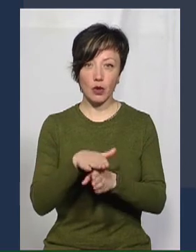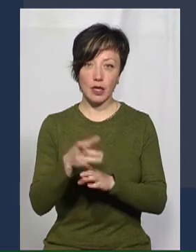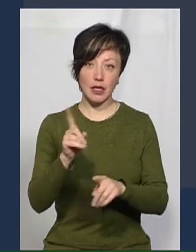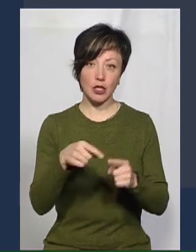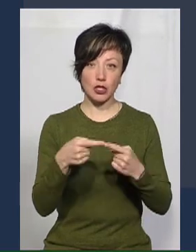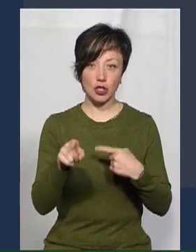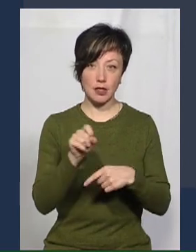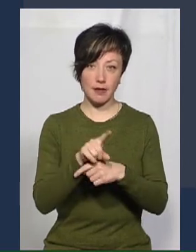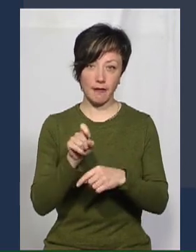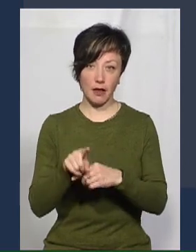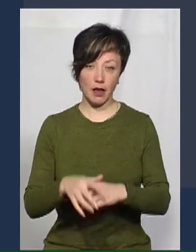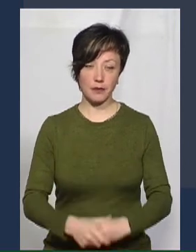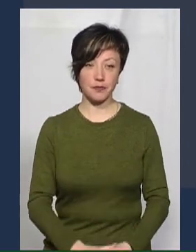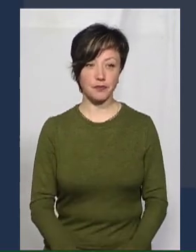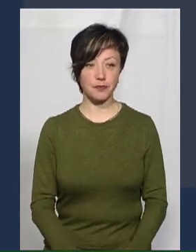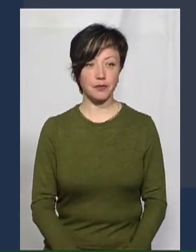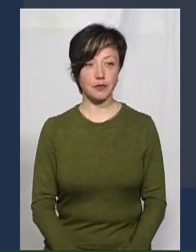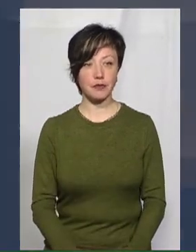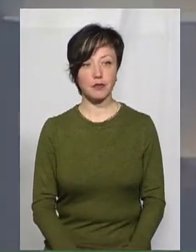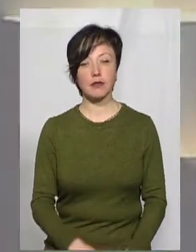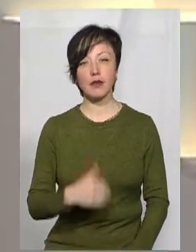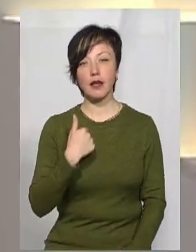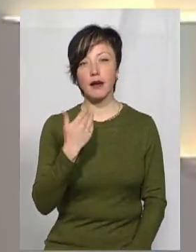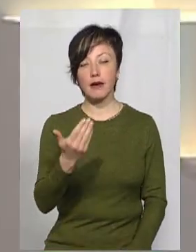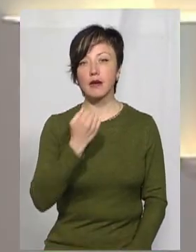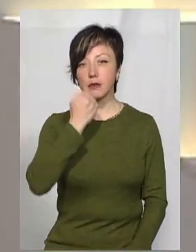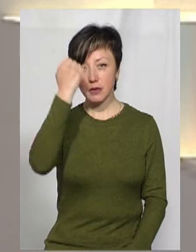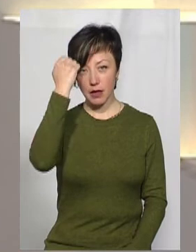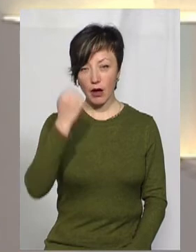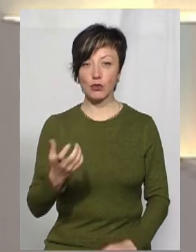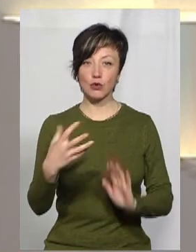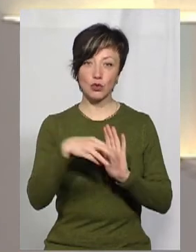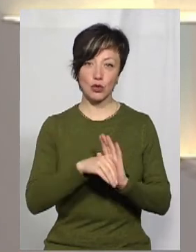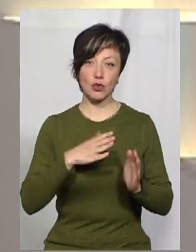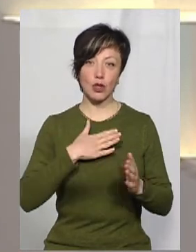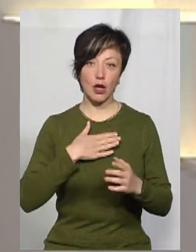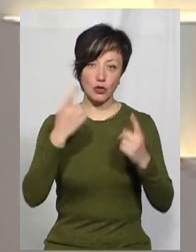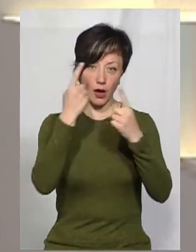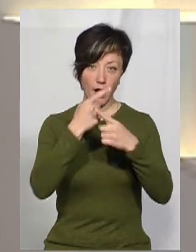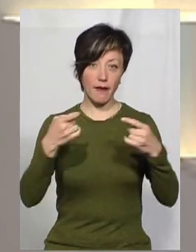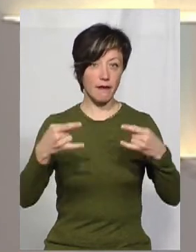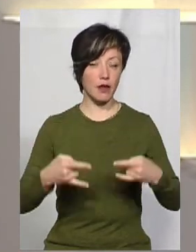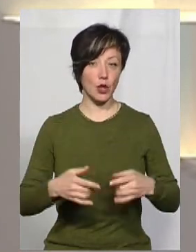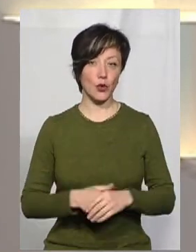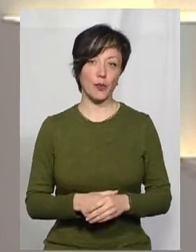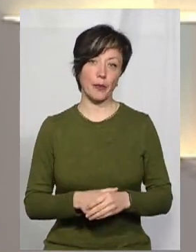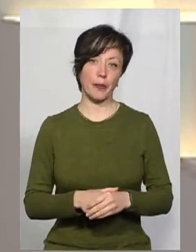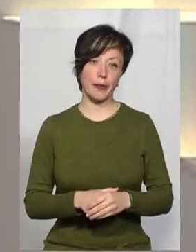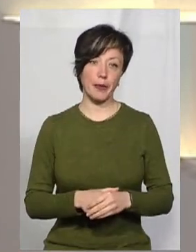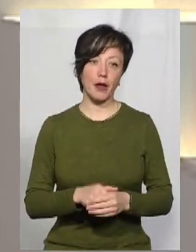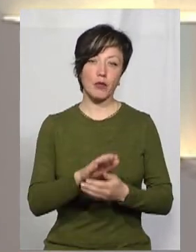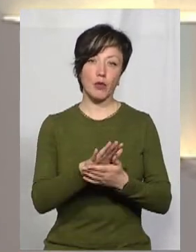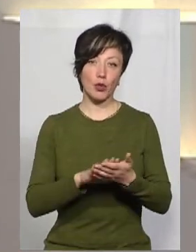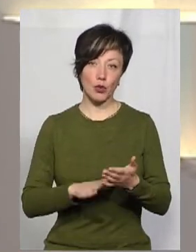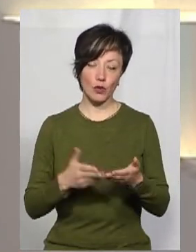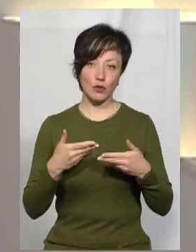тих чи інших завдань. Я вам дякую, пані Ельміро, що долучилися до нашого ефіру. Дякую вам,